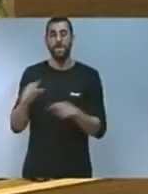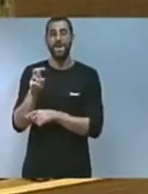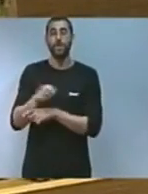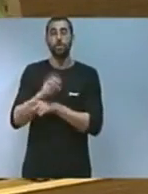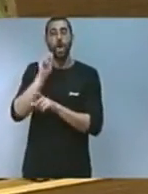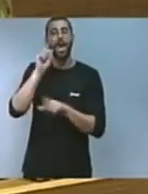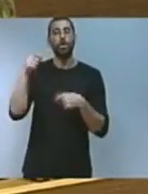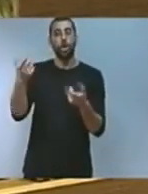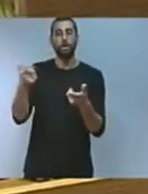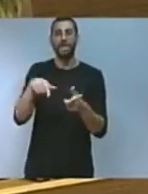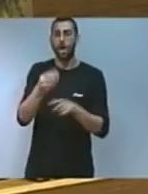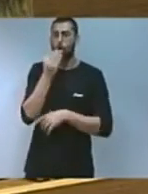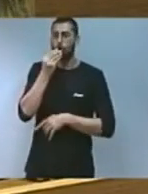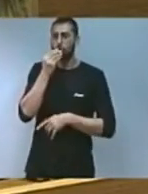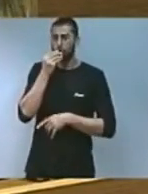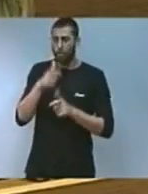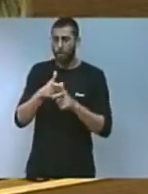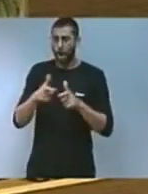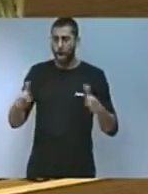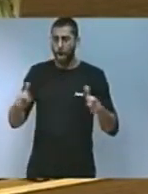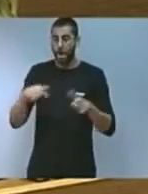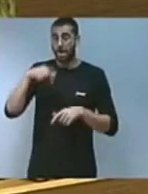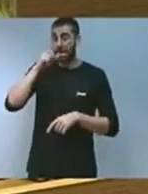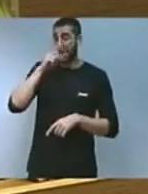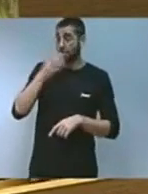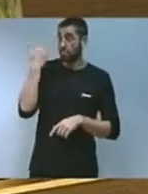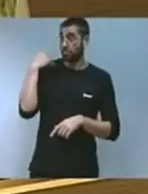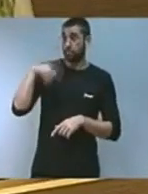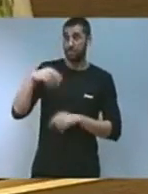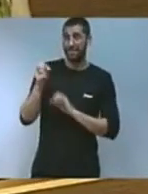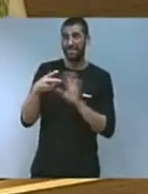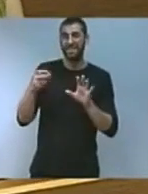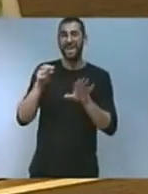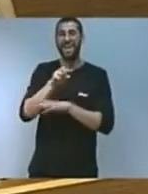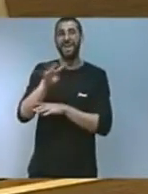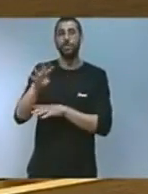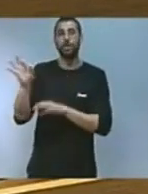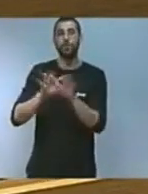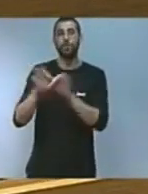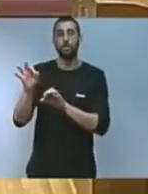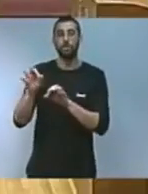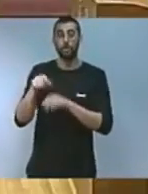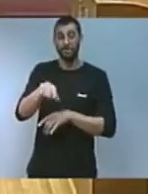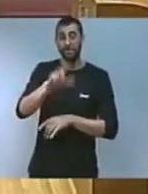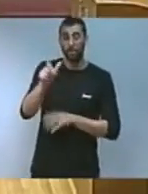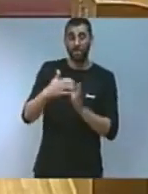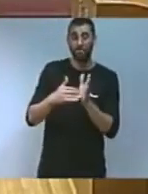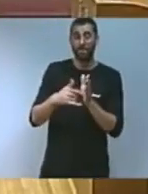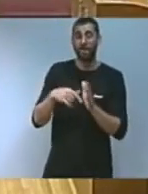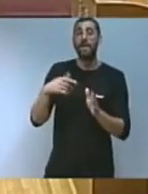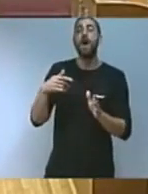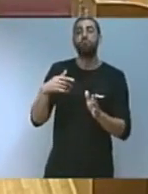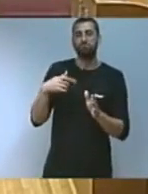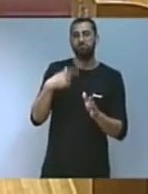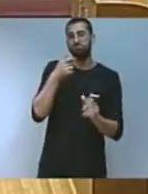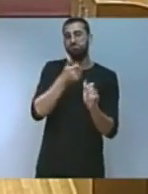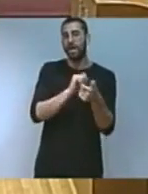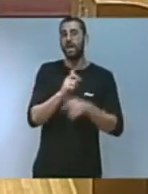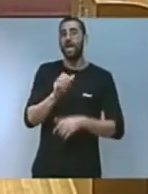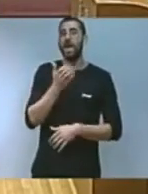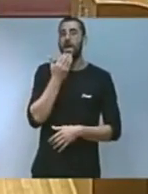consum que creix un 14% en 2017 i del que la comunitat ja és un exemple amb un 17% de superfície